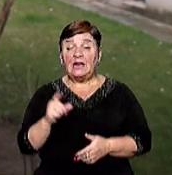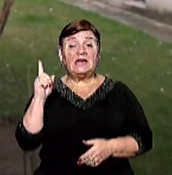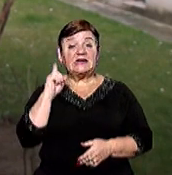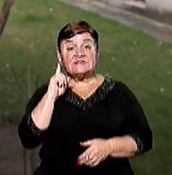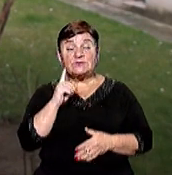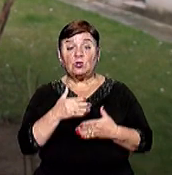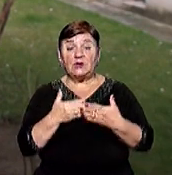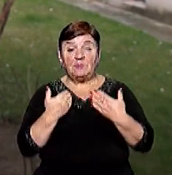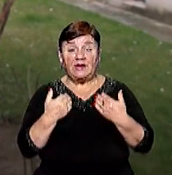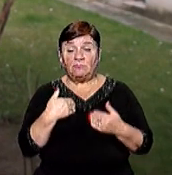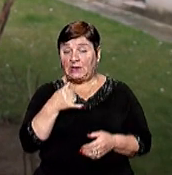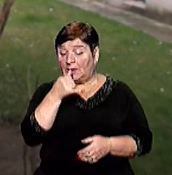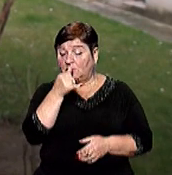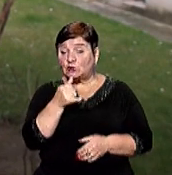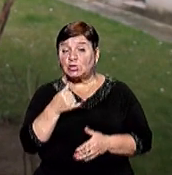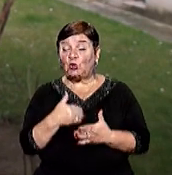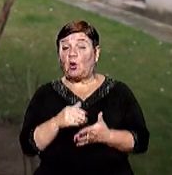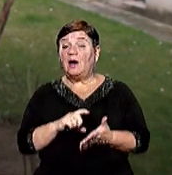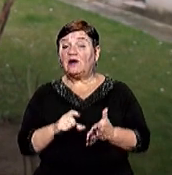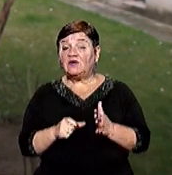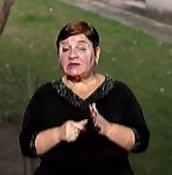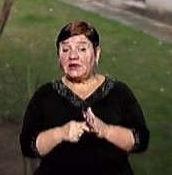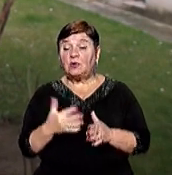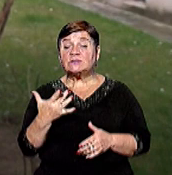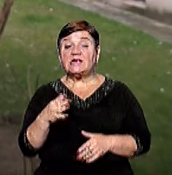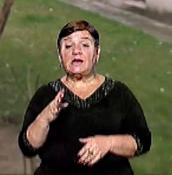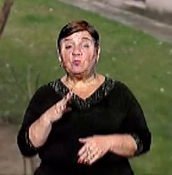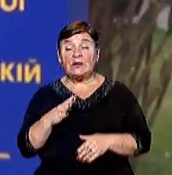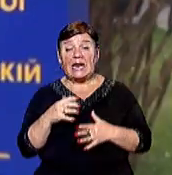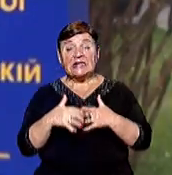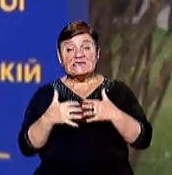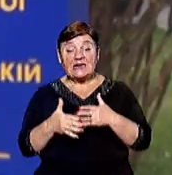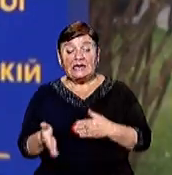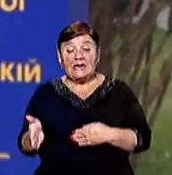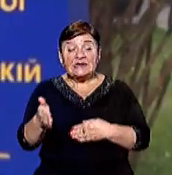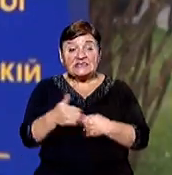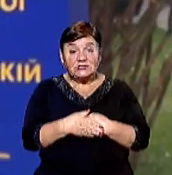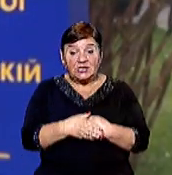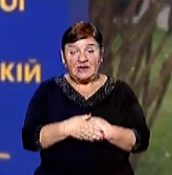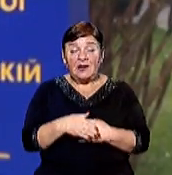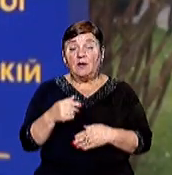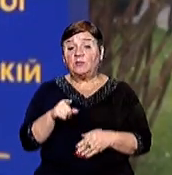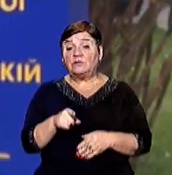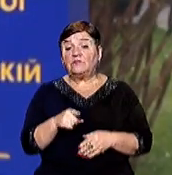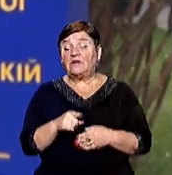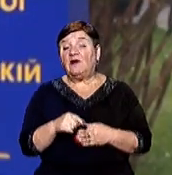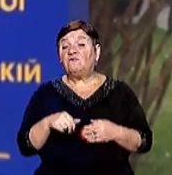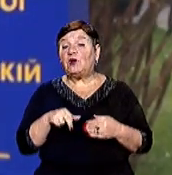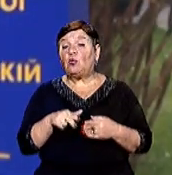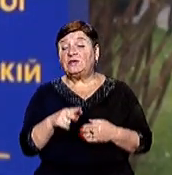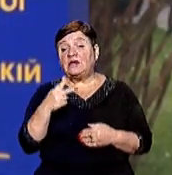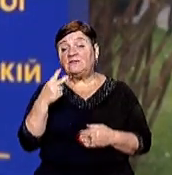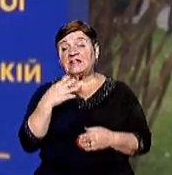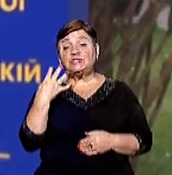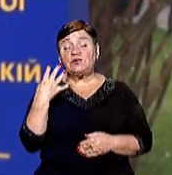'язок, також вона не може потрапити до квартири, оскільки вона була зачинена зсередини За попередньою інформацією, востаннє вони виходили на зв